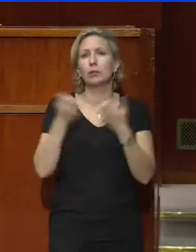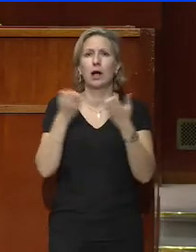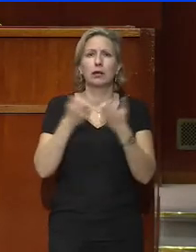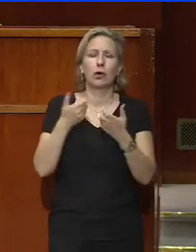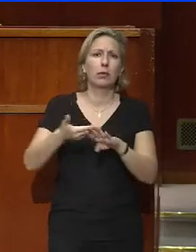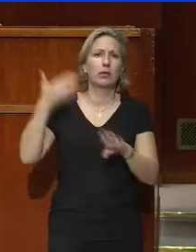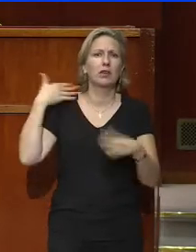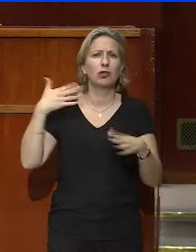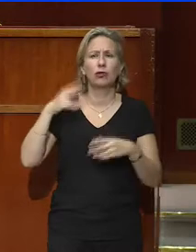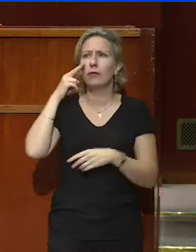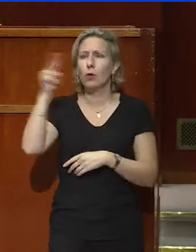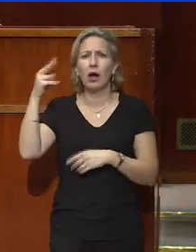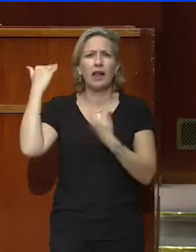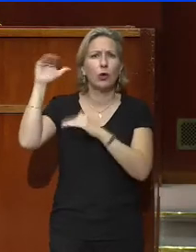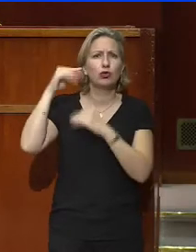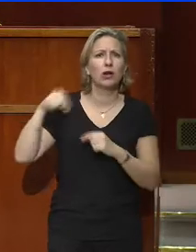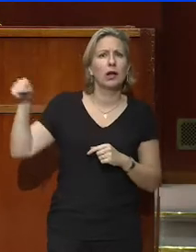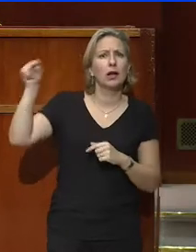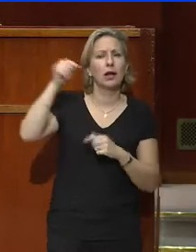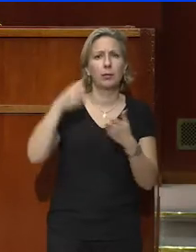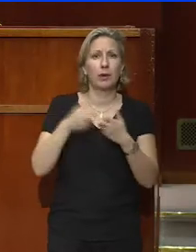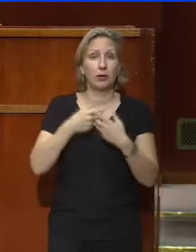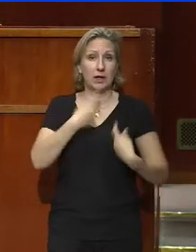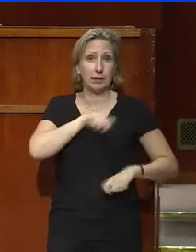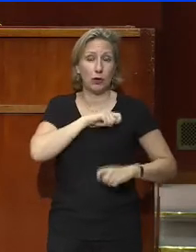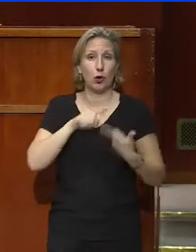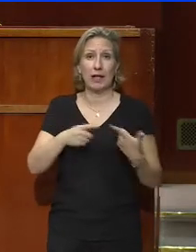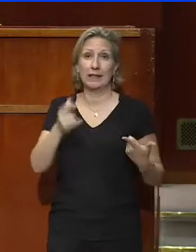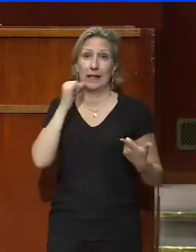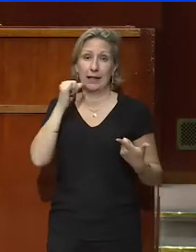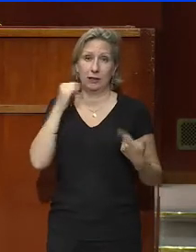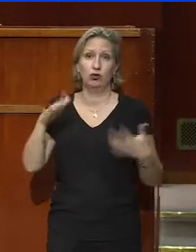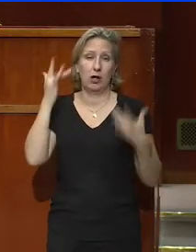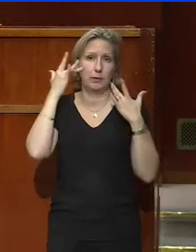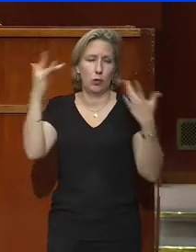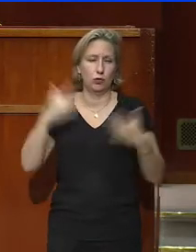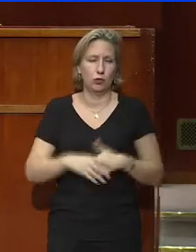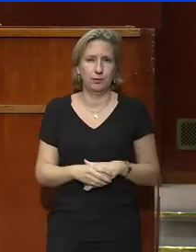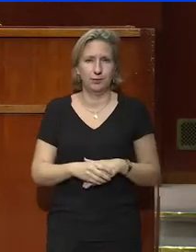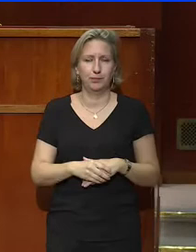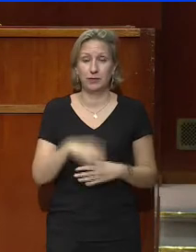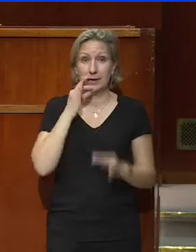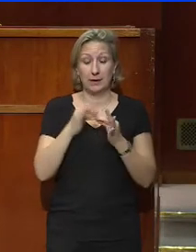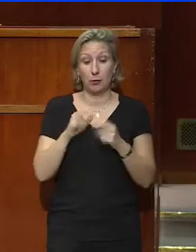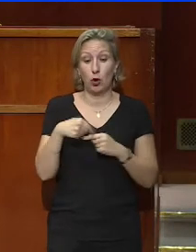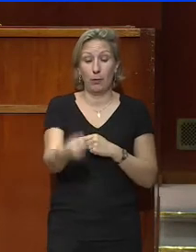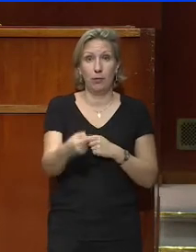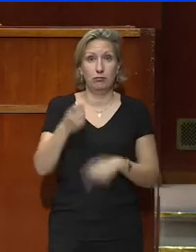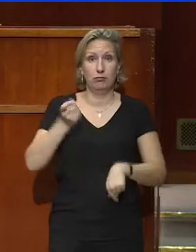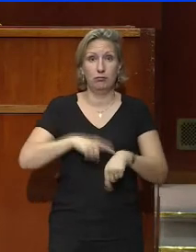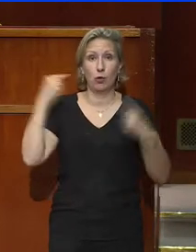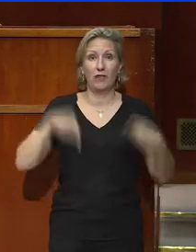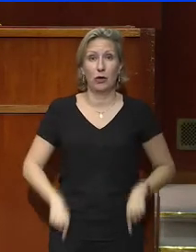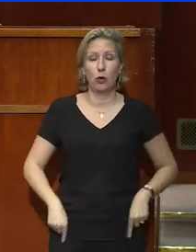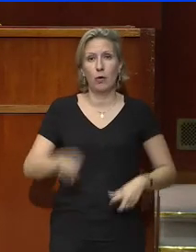'expériences étrangères, en particulier les expériences espagnoles et italiennes. Dès le mois de septembre, le gouvernement conduira une concertation